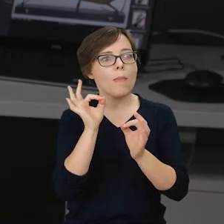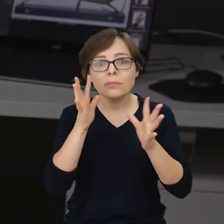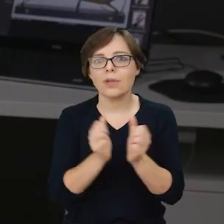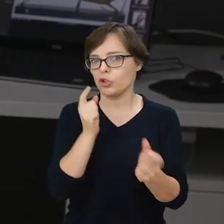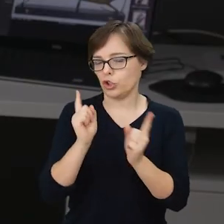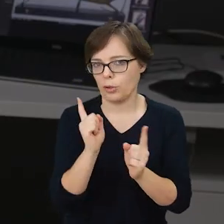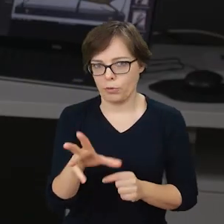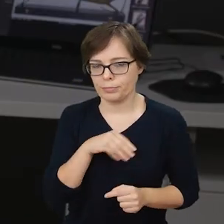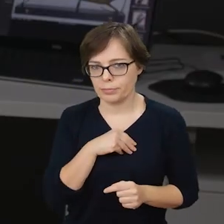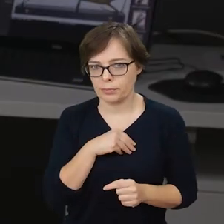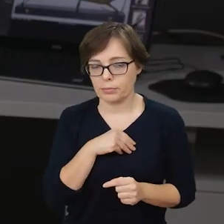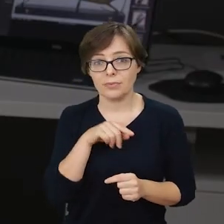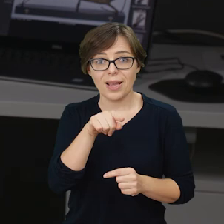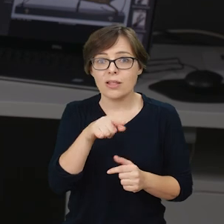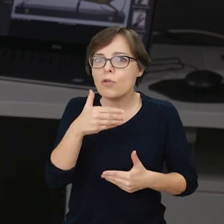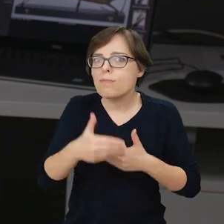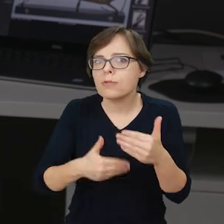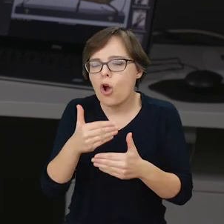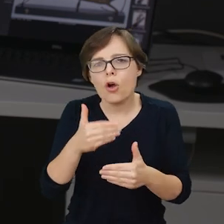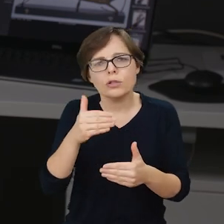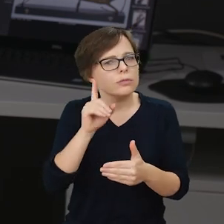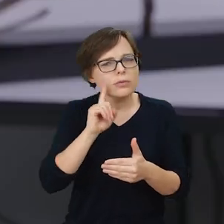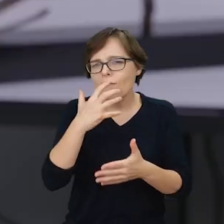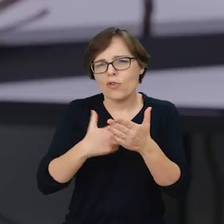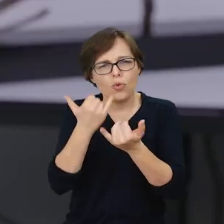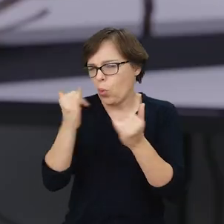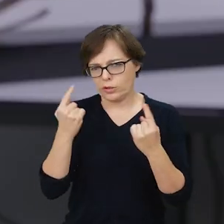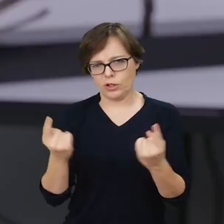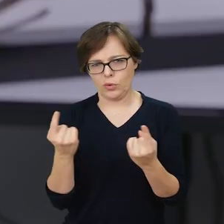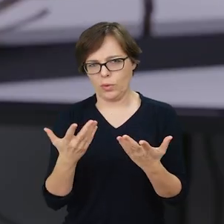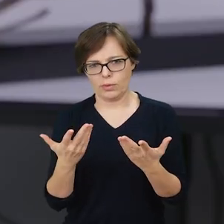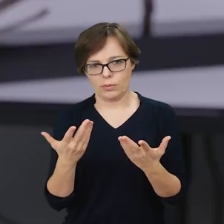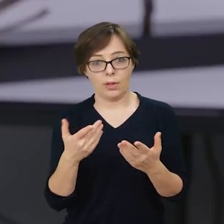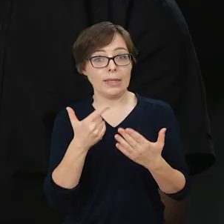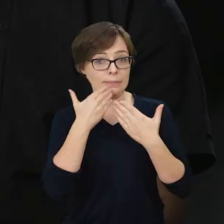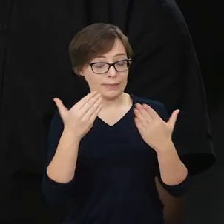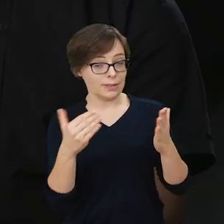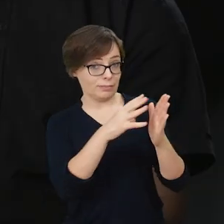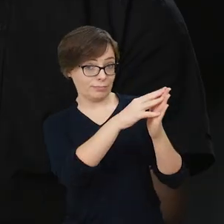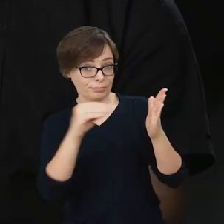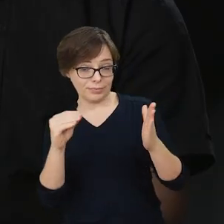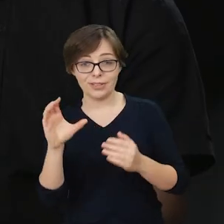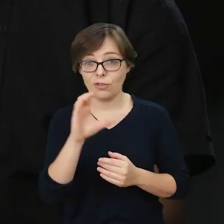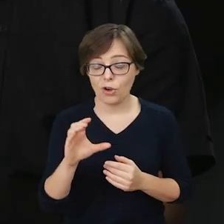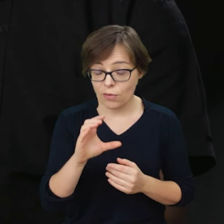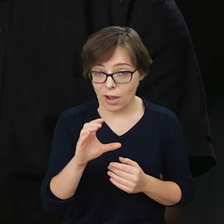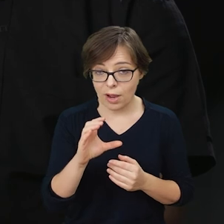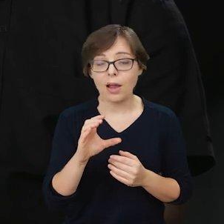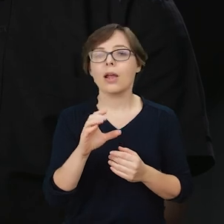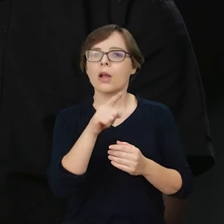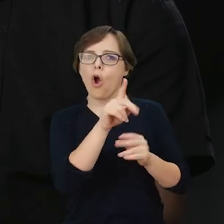obiekcie. To jest proces, który jest wykorzystywany w wielu różnych sytuacjach. Poprzez kopię cyfrową możemy